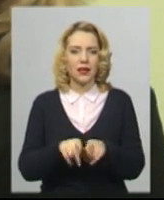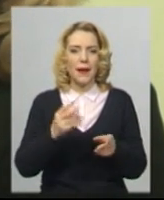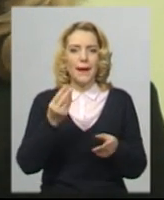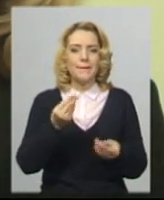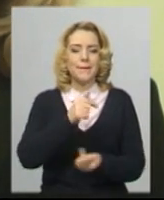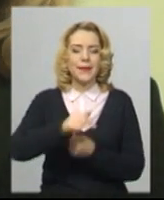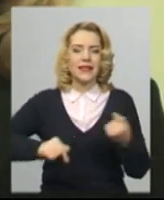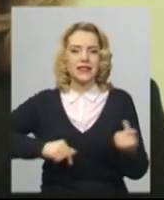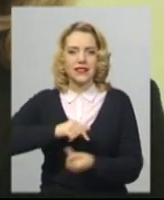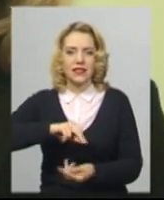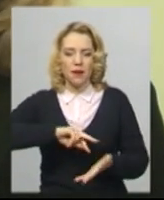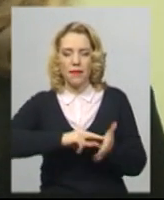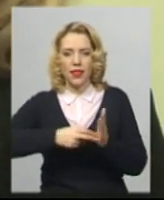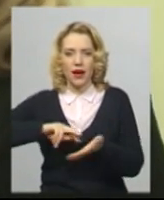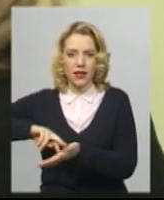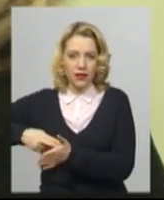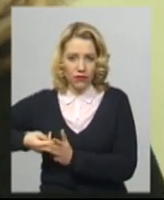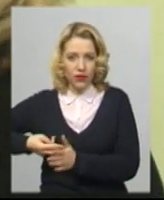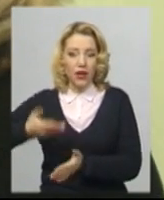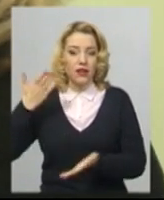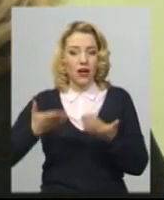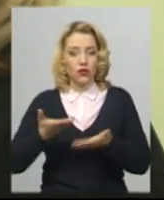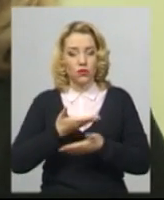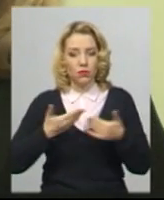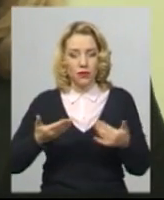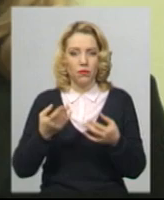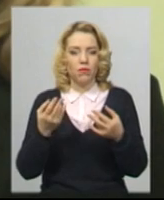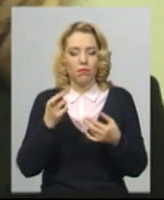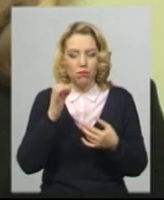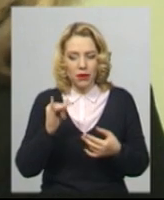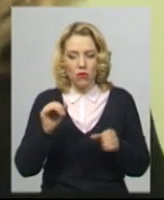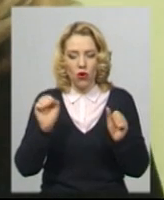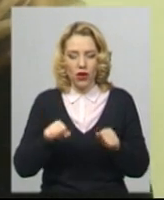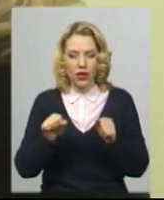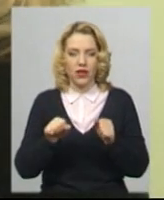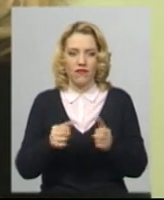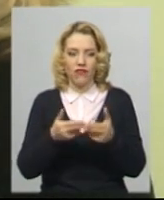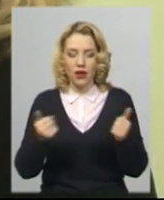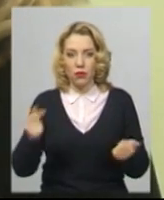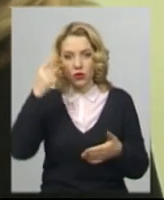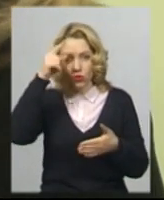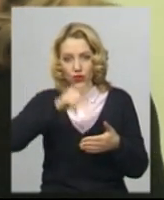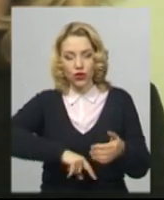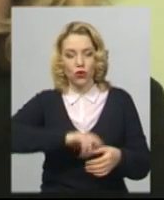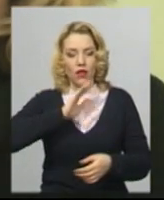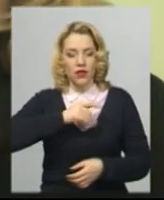Якби ми зуміли виправдати і довіру депутатів, очікування